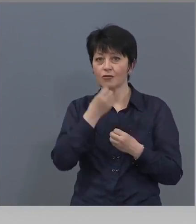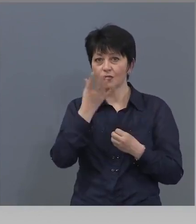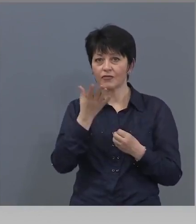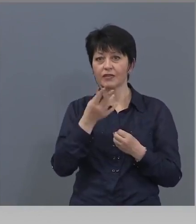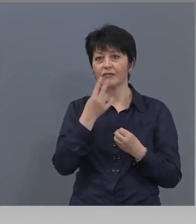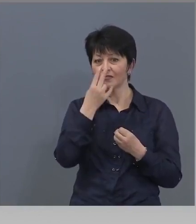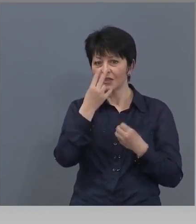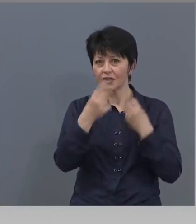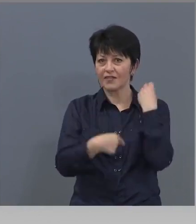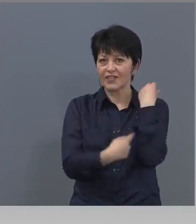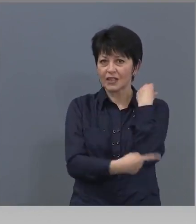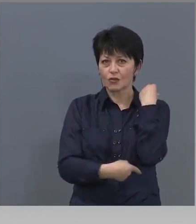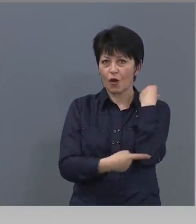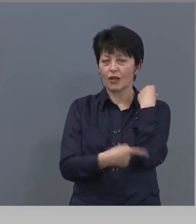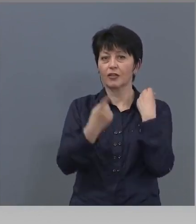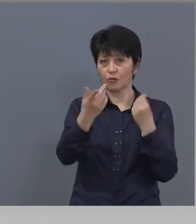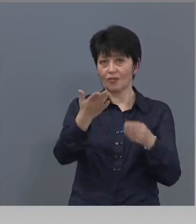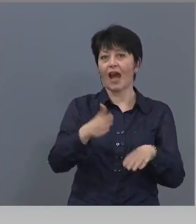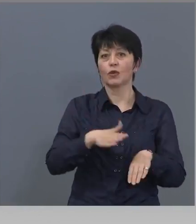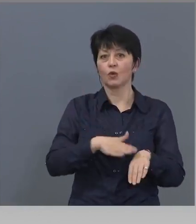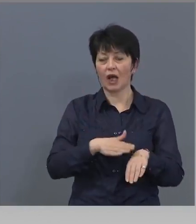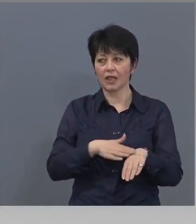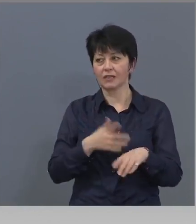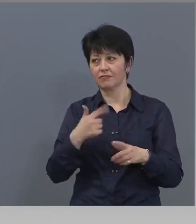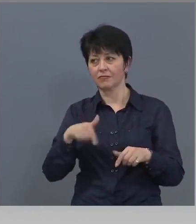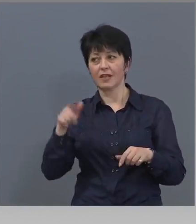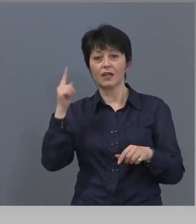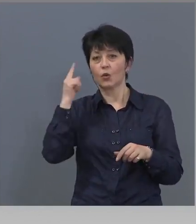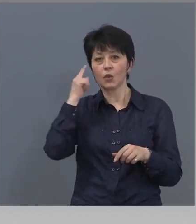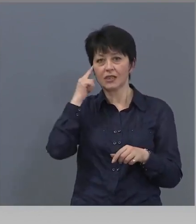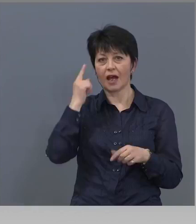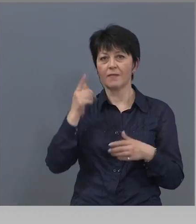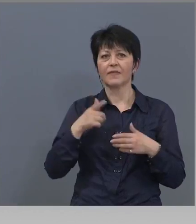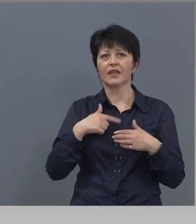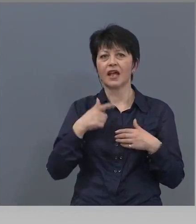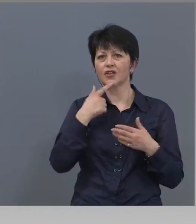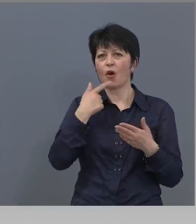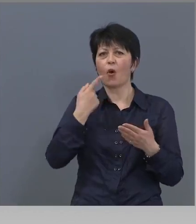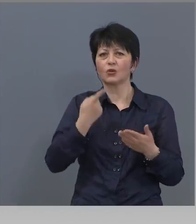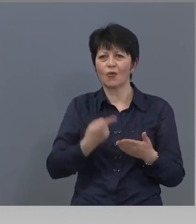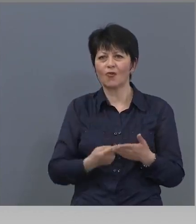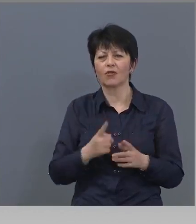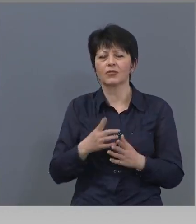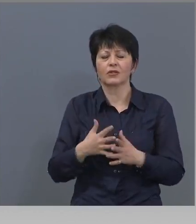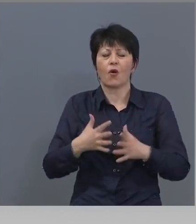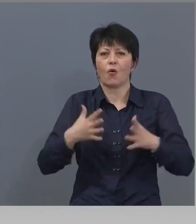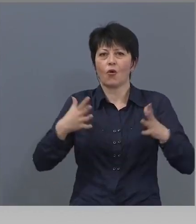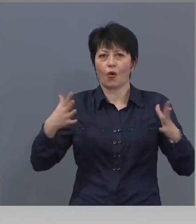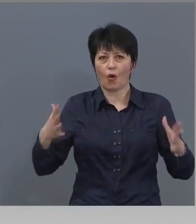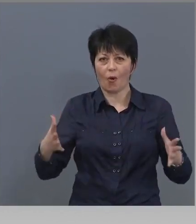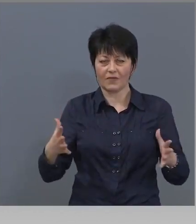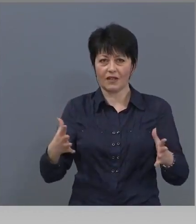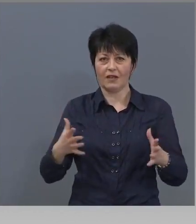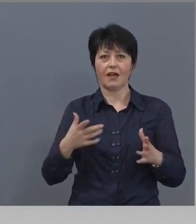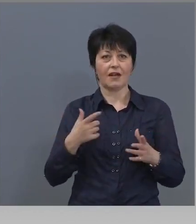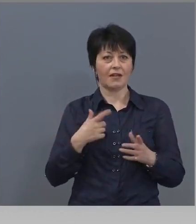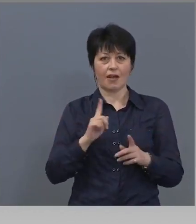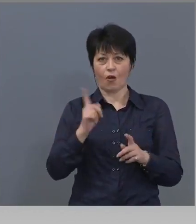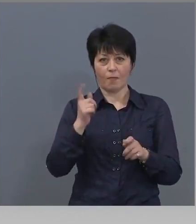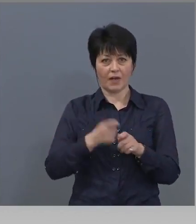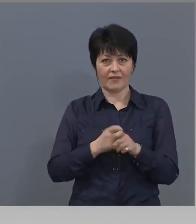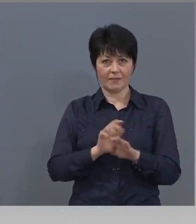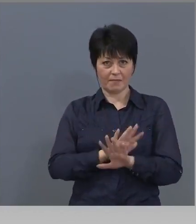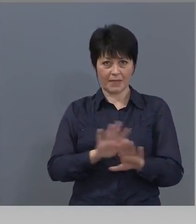описано е, доказано е. Ние това го знаем. Нашата отговорност е огромна. Не дайте да мисля, че го правим, понеже сме безотговорни.